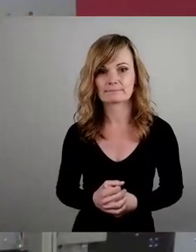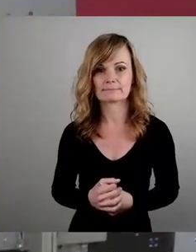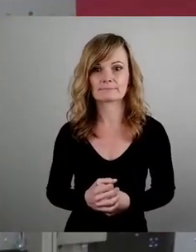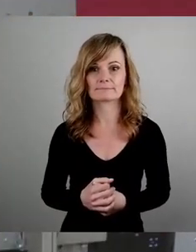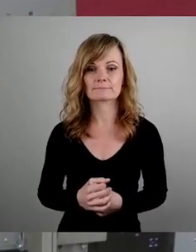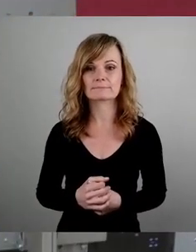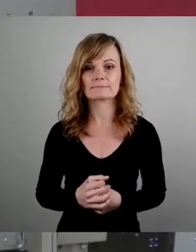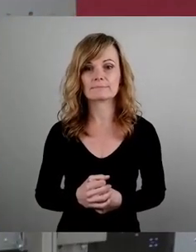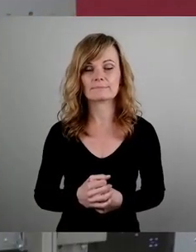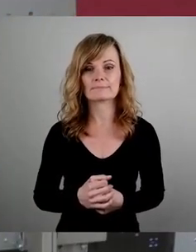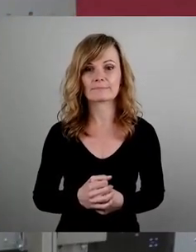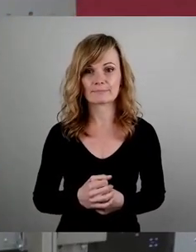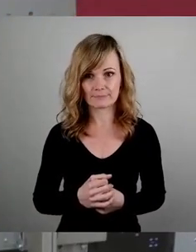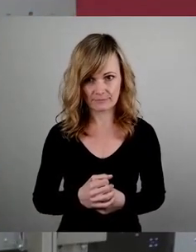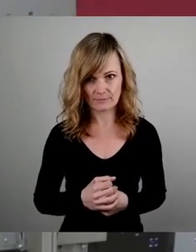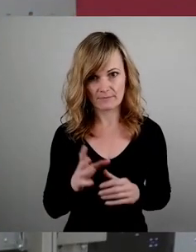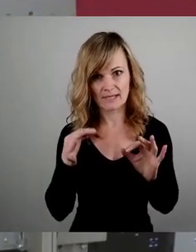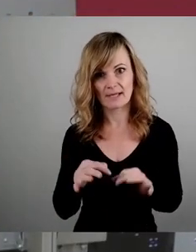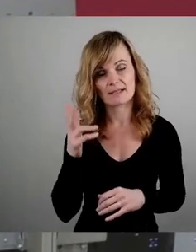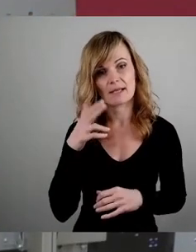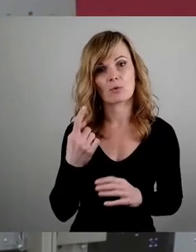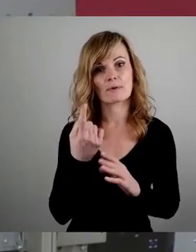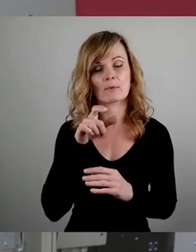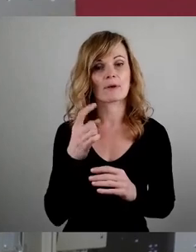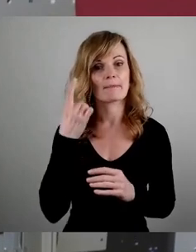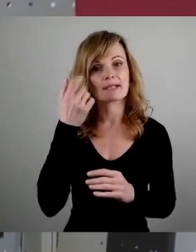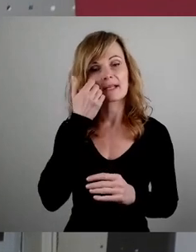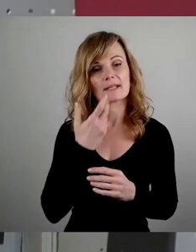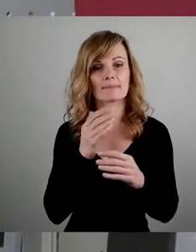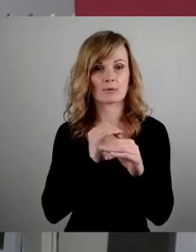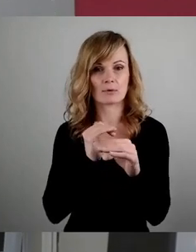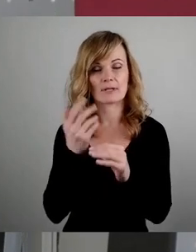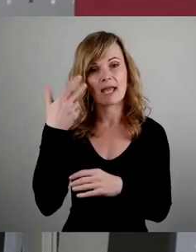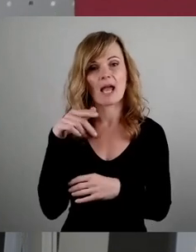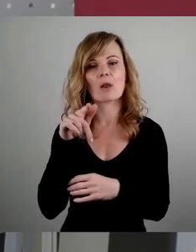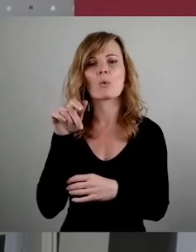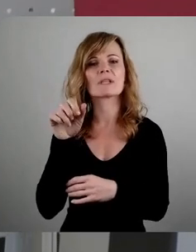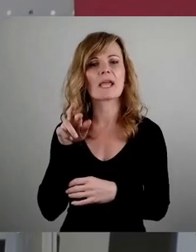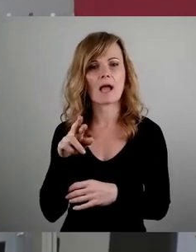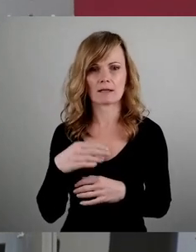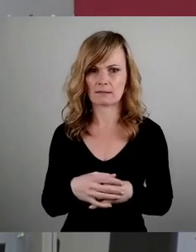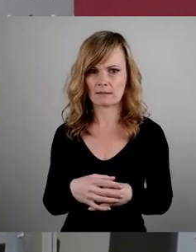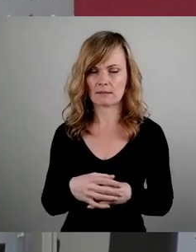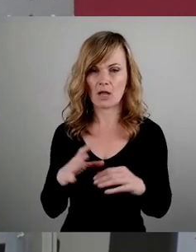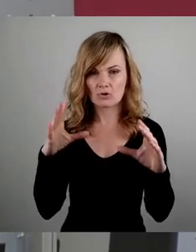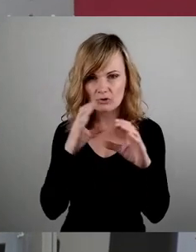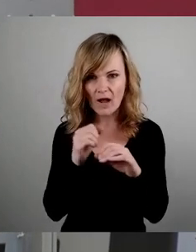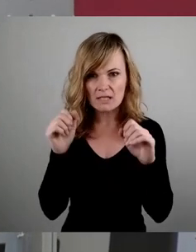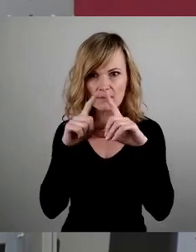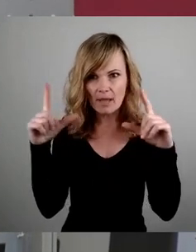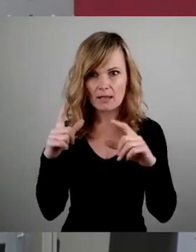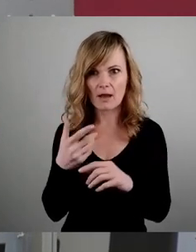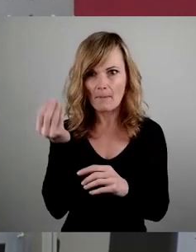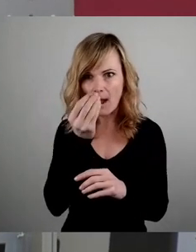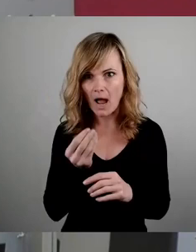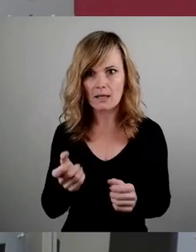Sehr geehrter Herr Oberbürgermeister, liebe Kolleginnen und Kollegen, Herr Löser, Sie meinen ja hier ganz schwarze Bilder an die Wand zum